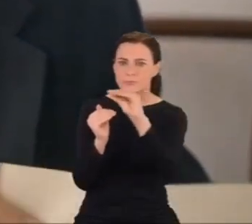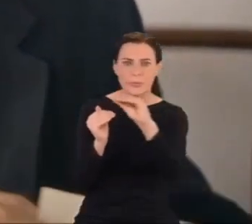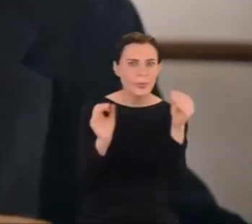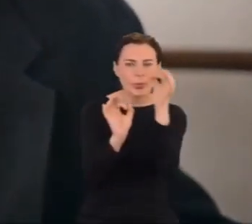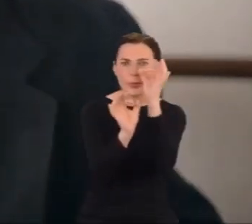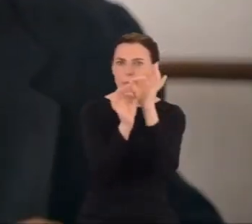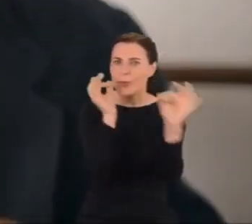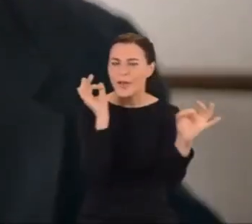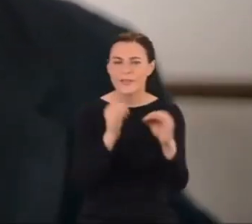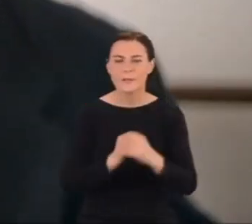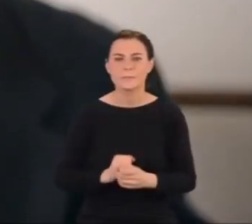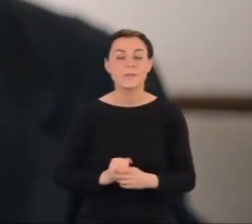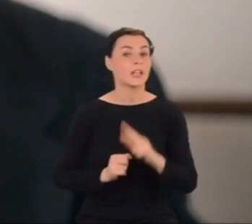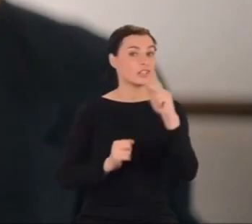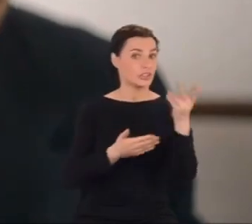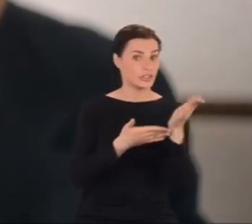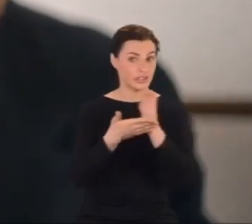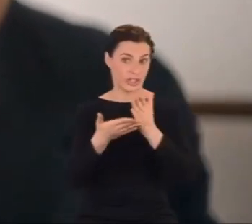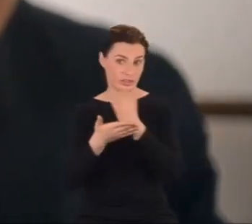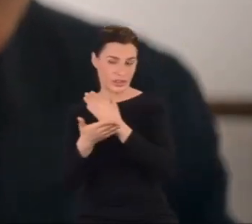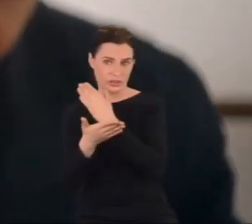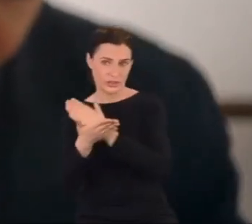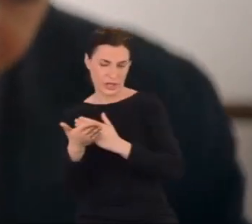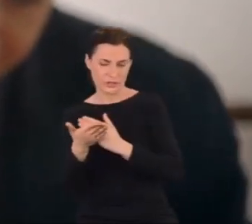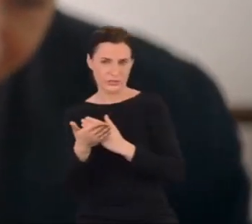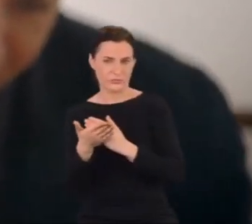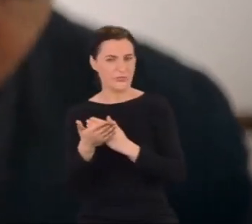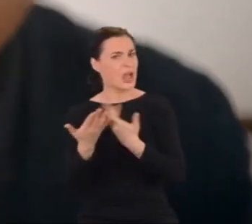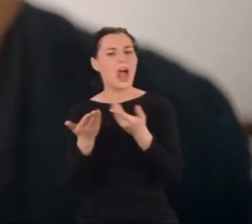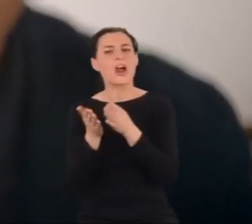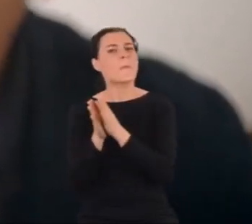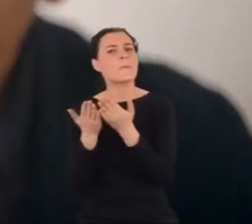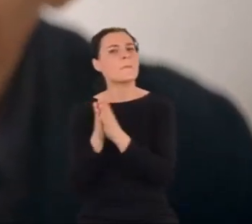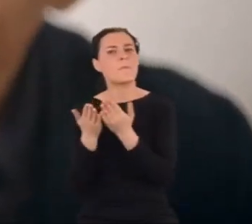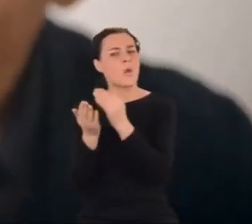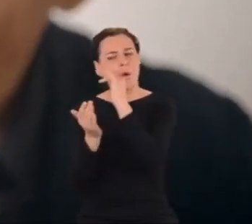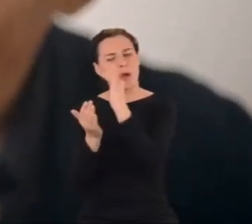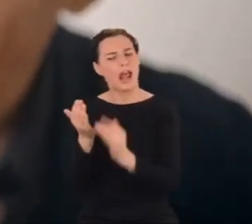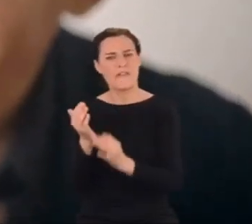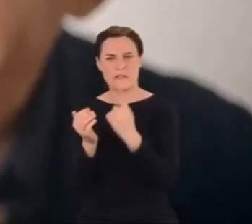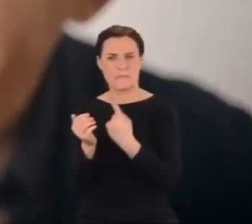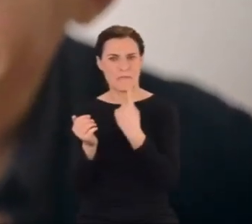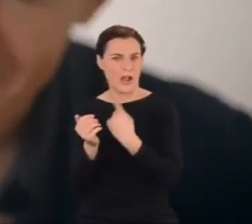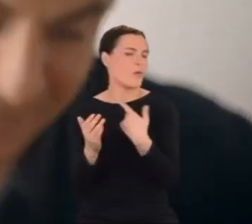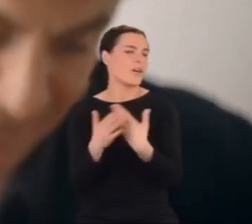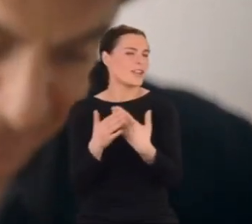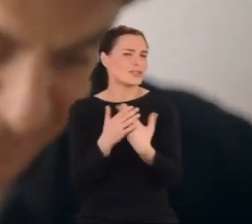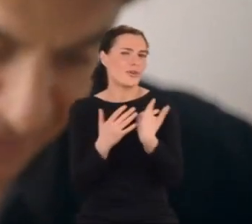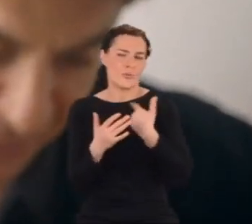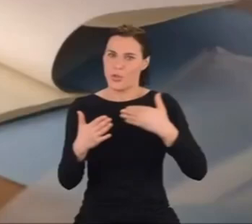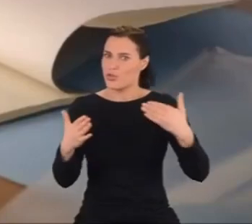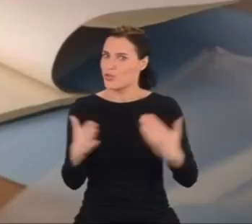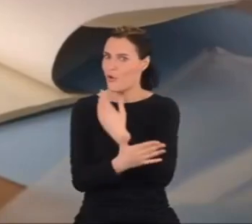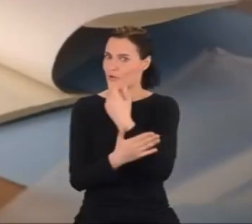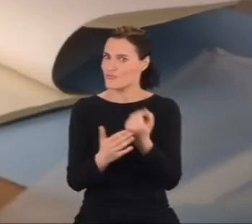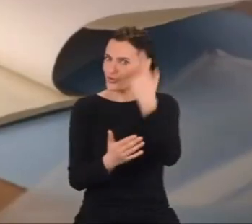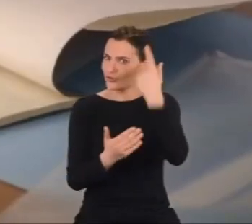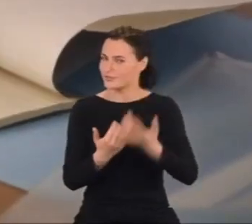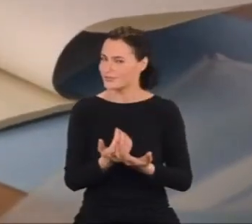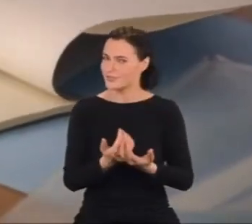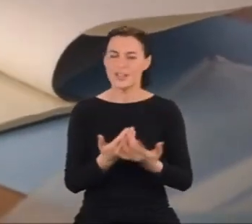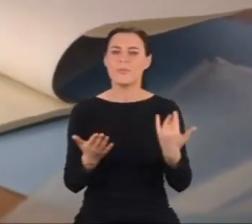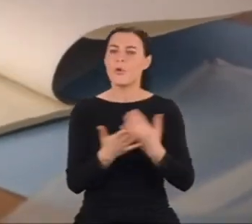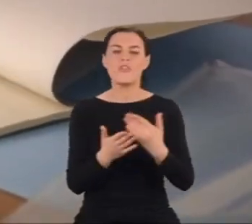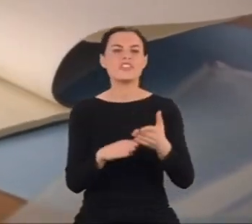Trzy części. Skromna bibliografia. Nic dziwnego, to była nowa dziedzina. Zapuścił się na